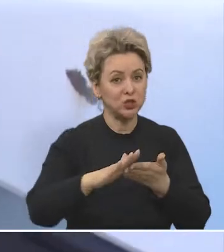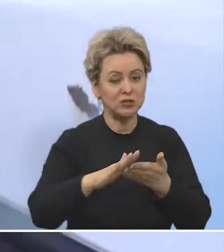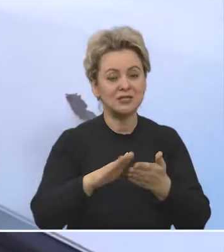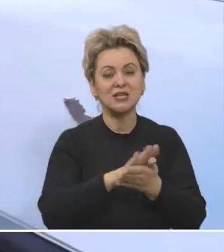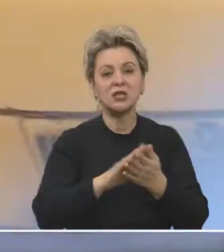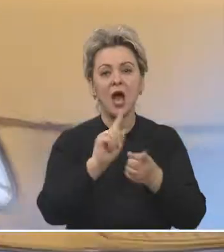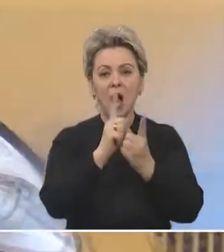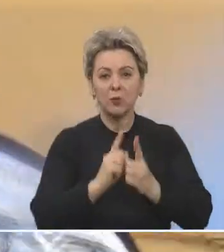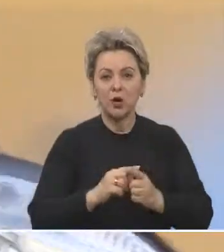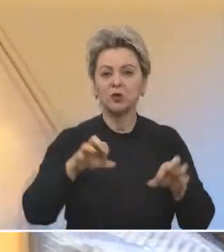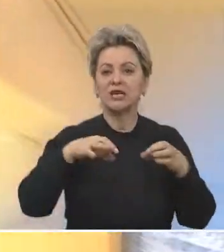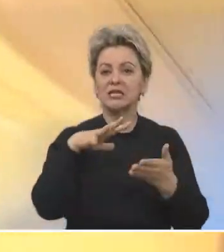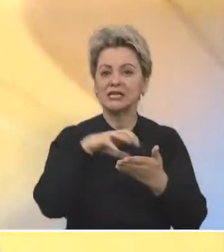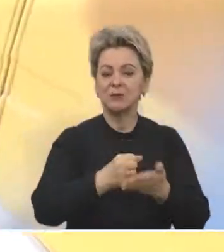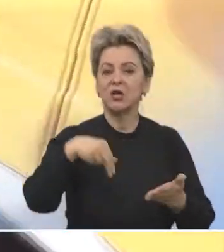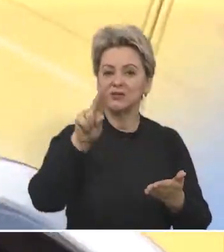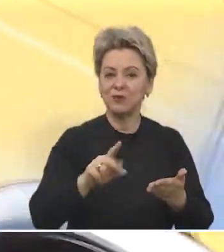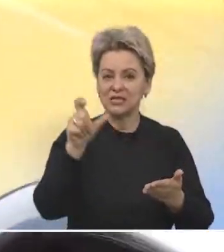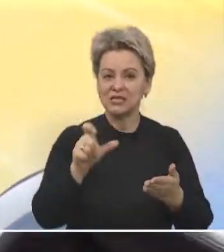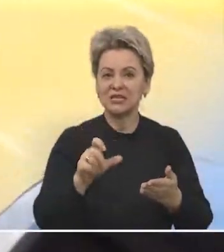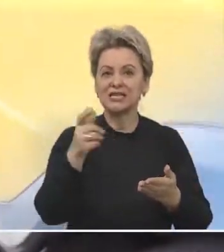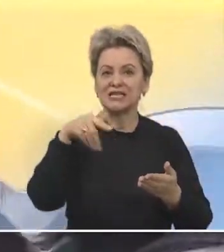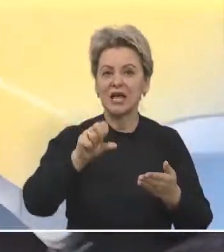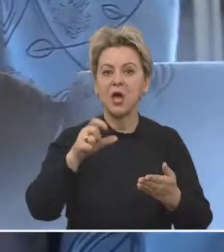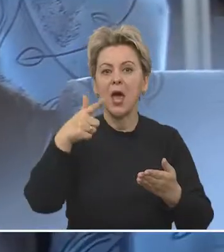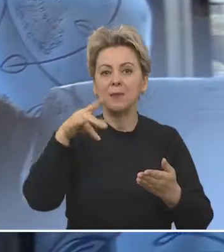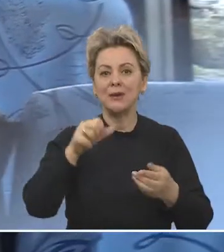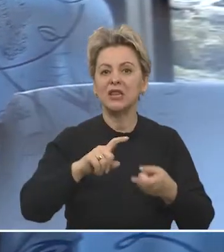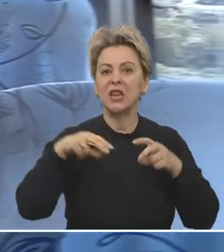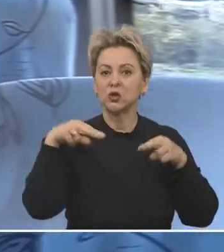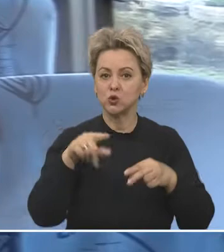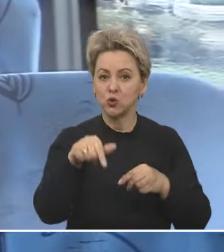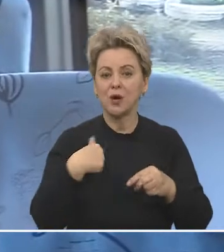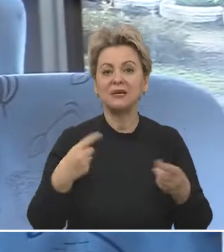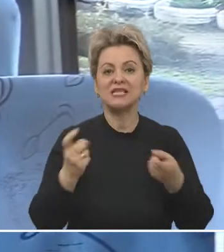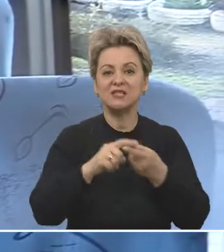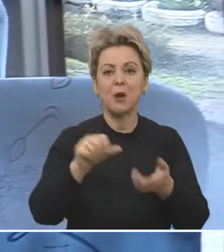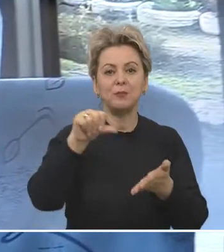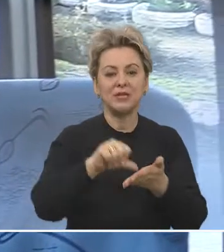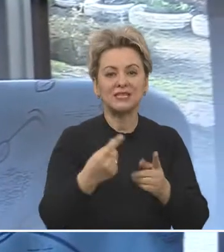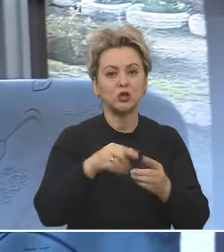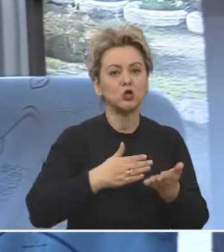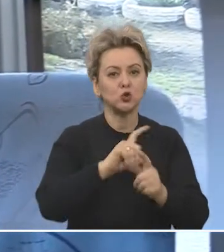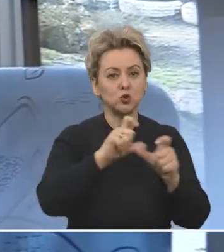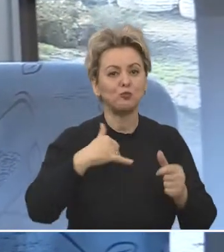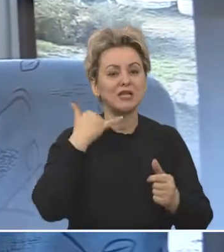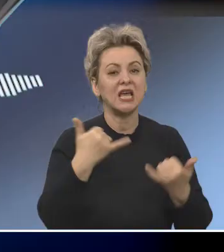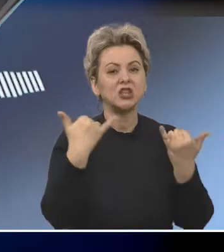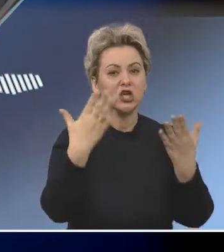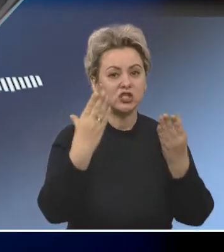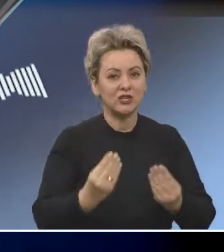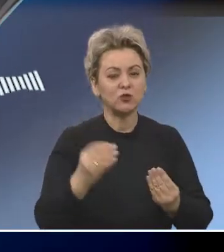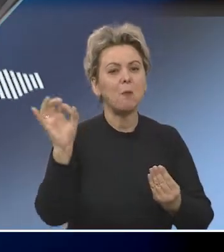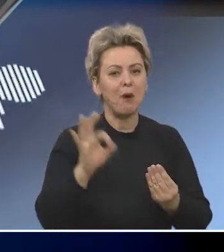продезинфицировать. Обработкой транспорта занимаются специалисты санэпиднадзора. Мы связались с представителем этой службы по телефону.